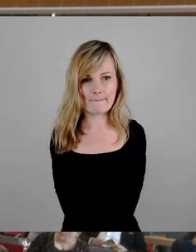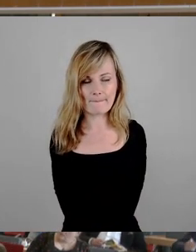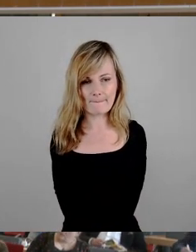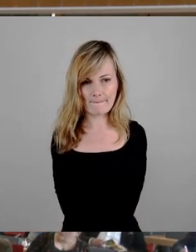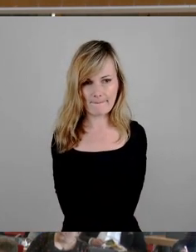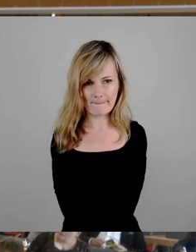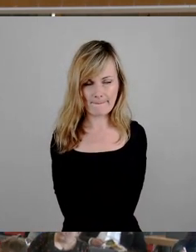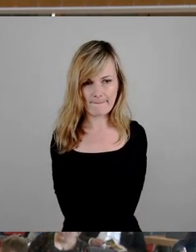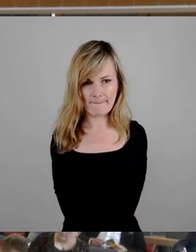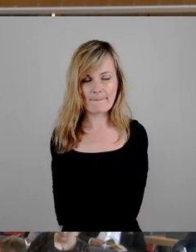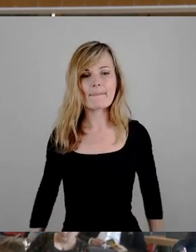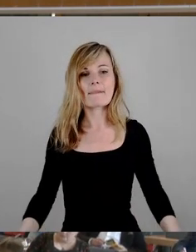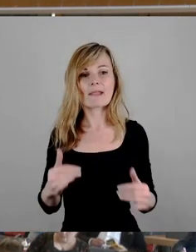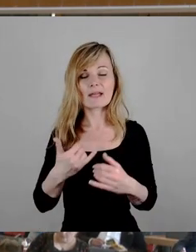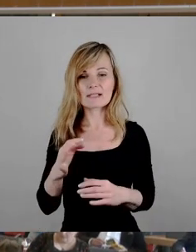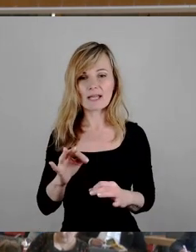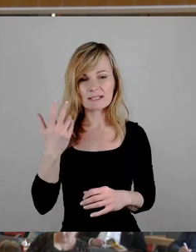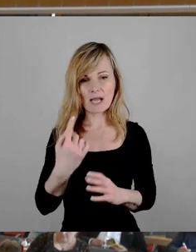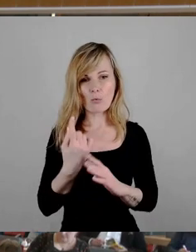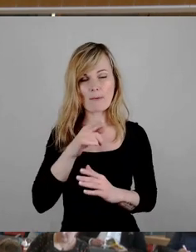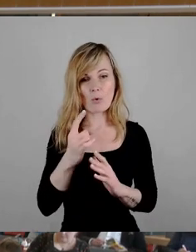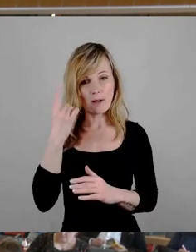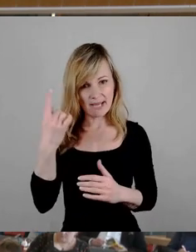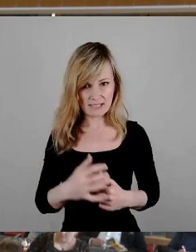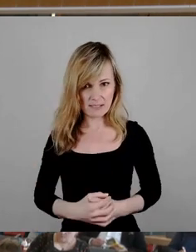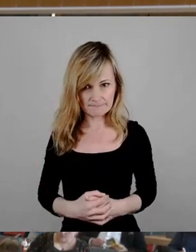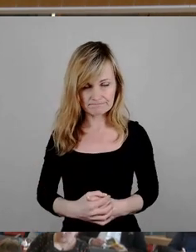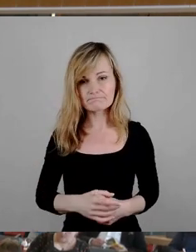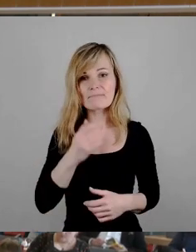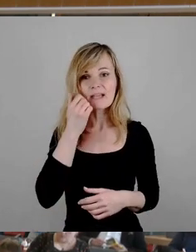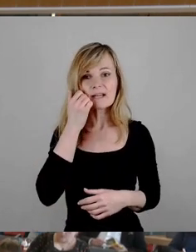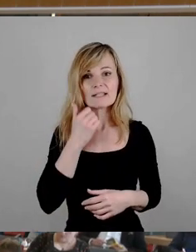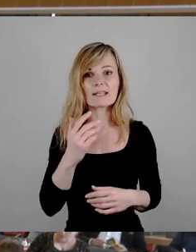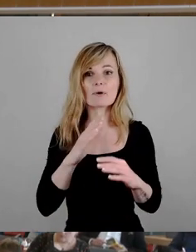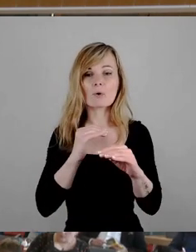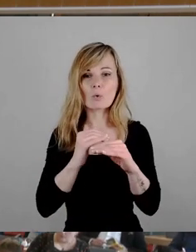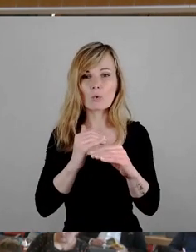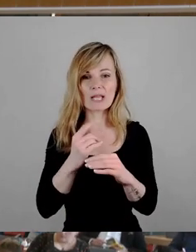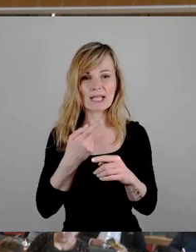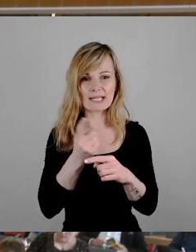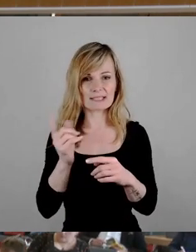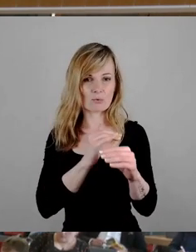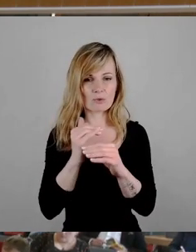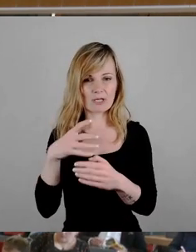Ja, sehr geehrter Herr Oberbürgermeister, liebe Kolleginnen und Kollegen im Stadtrat.